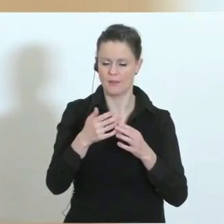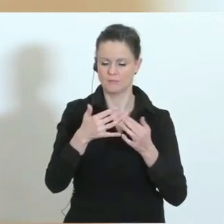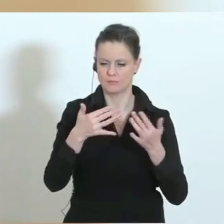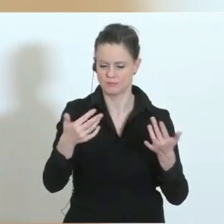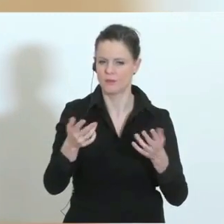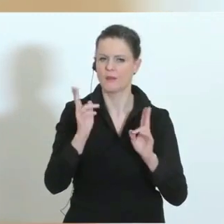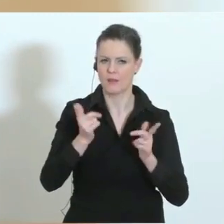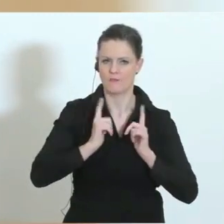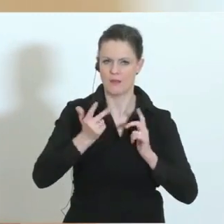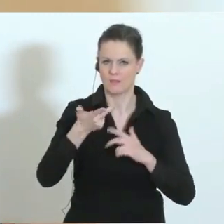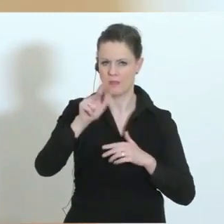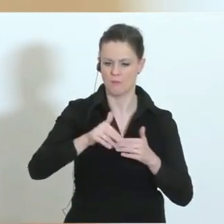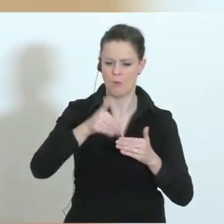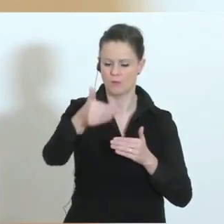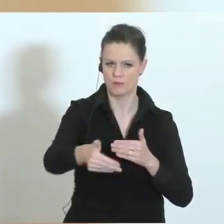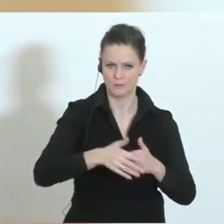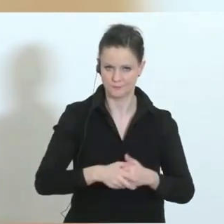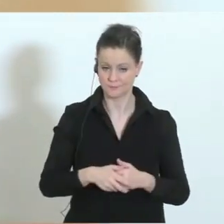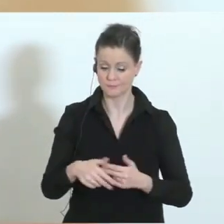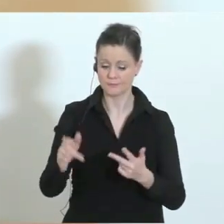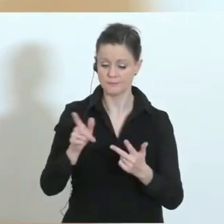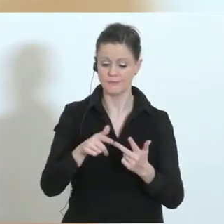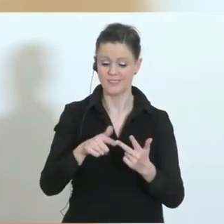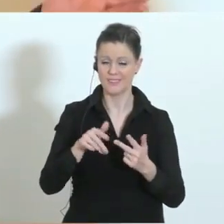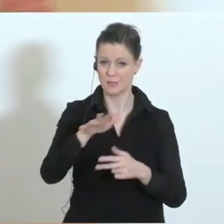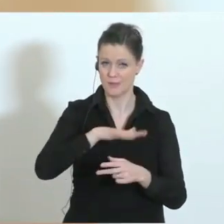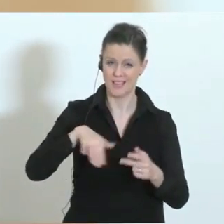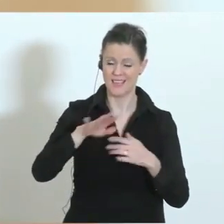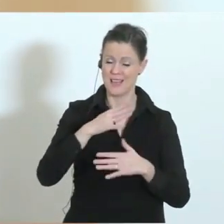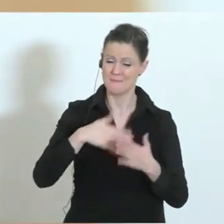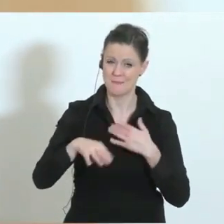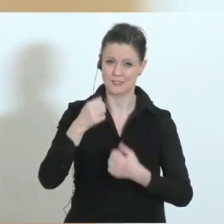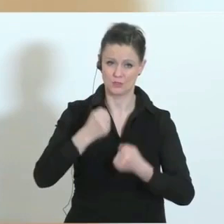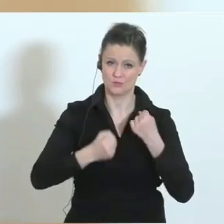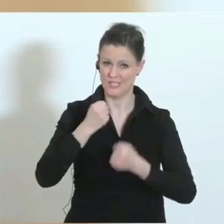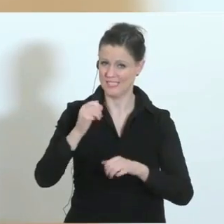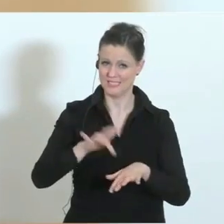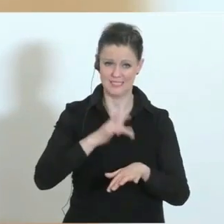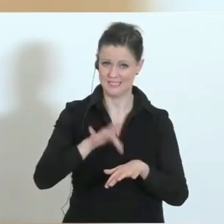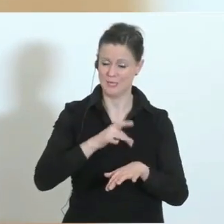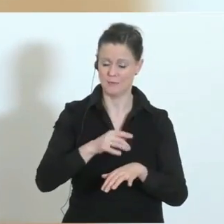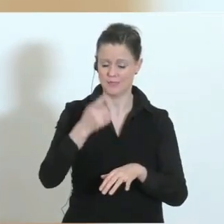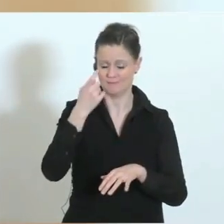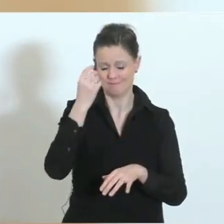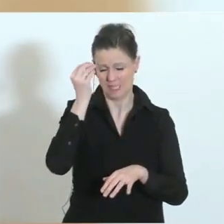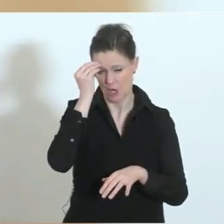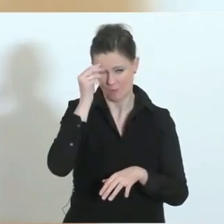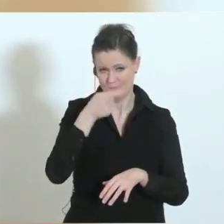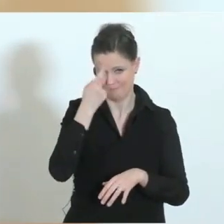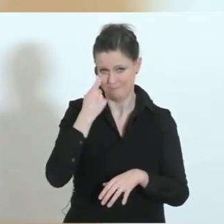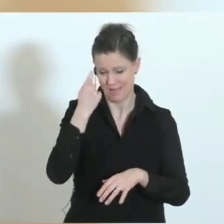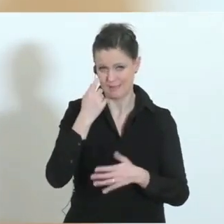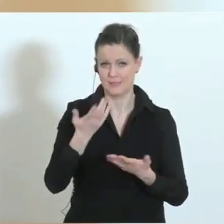Zeit und die machen wir später. Dritter Bereich, und das ist der schwierigste und sensibelste – und ich glaube, Sie haben den eigentlich gemeint und angesprochen – der